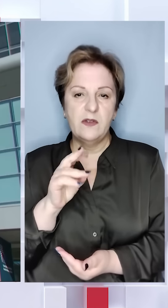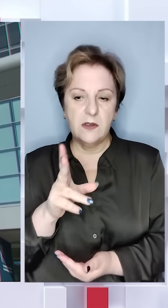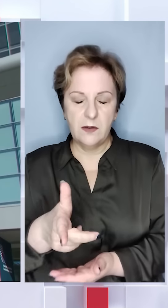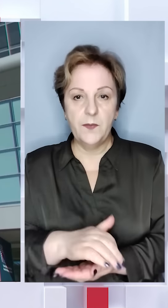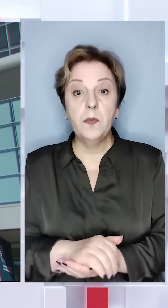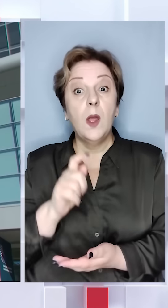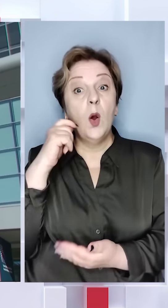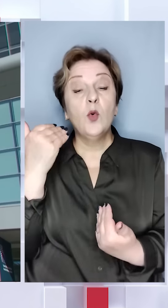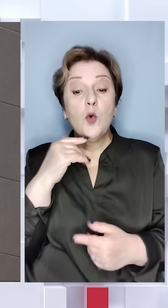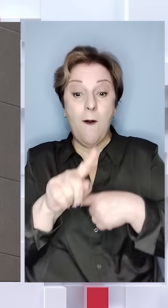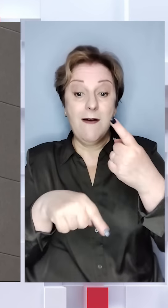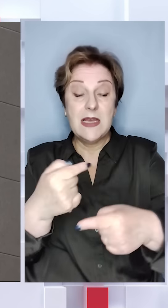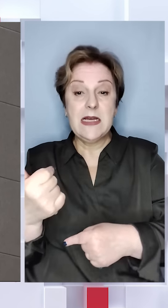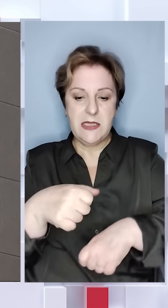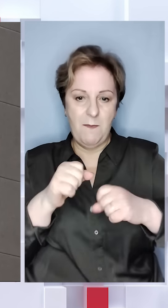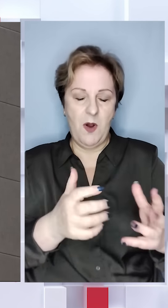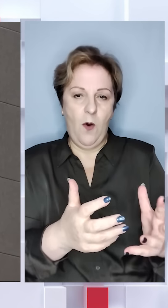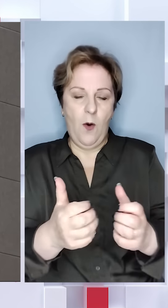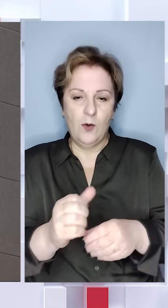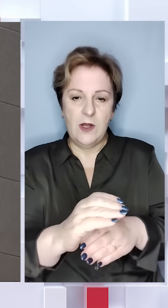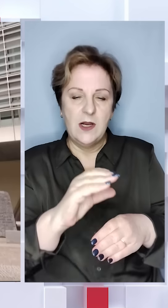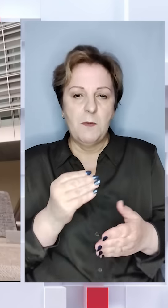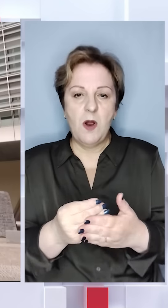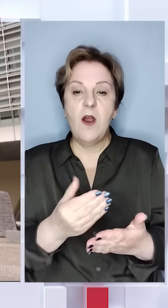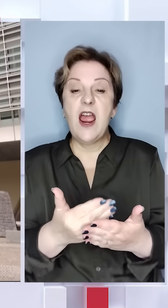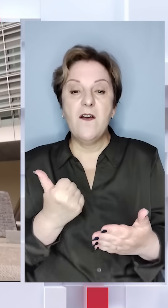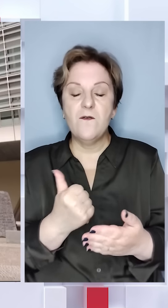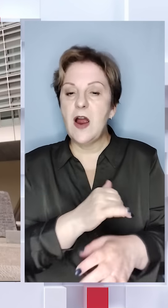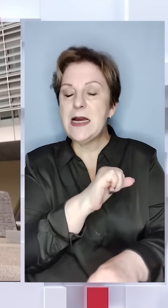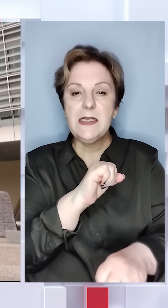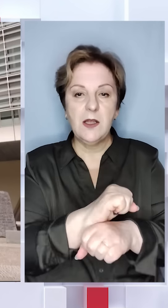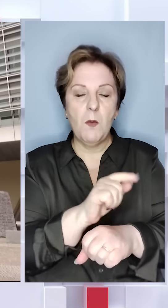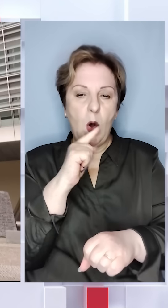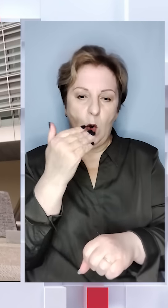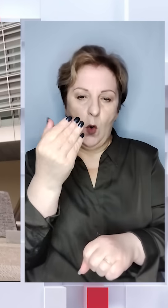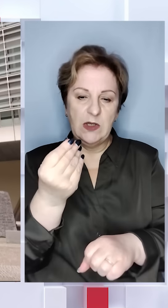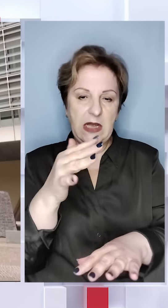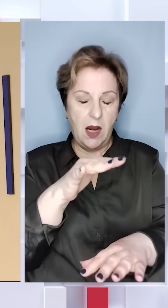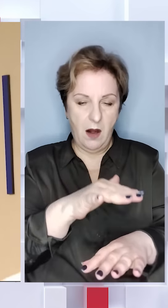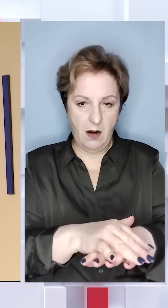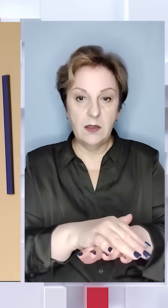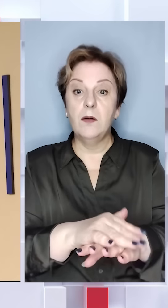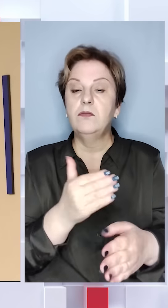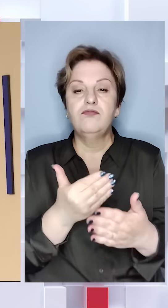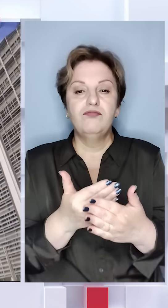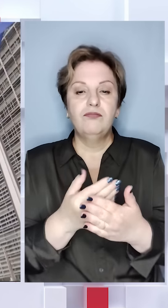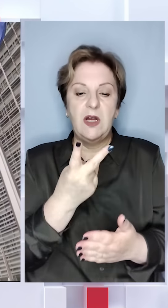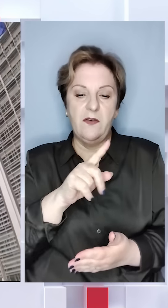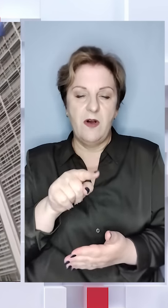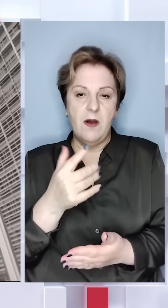Україна вже наступного тижня може отримати гроші від заморожених російських активів. Йдеться про майже 2,5